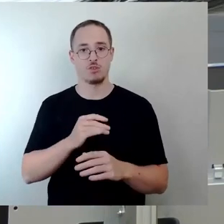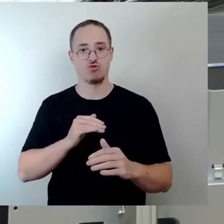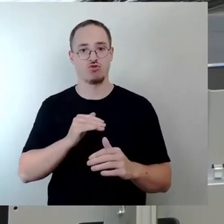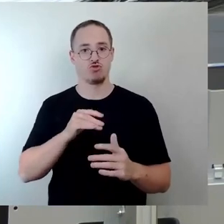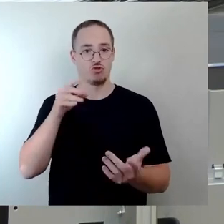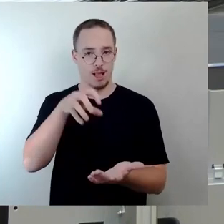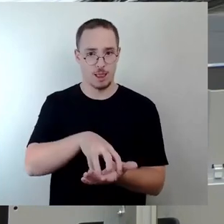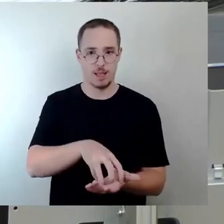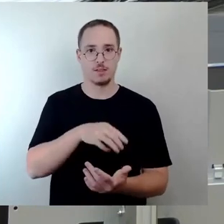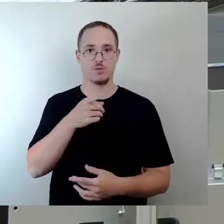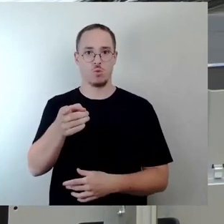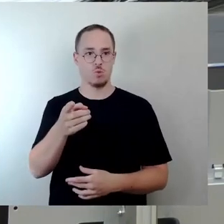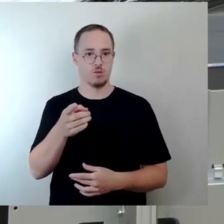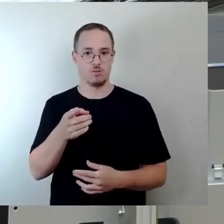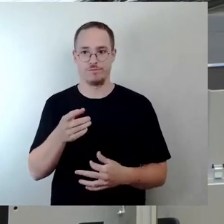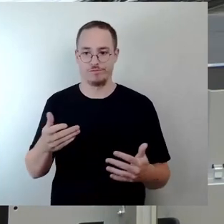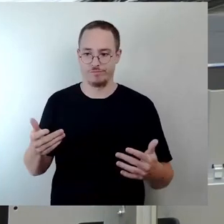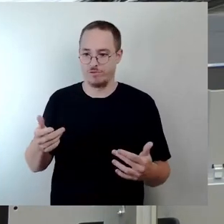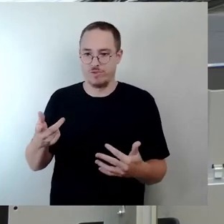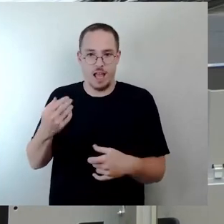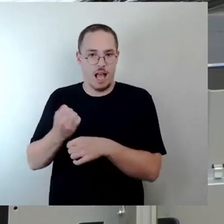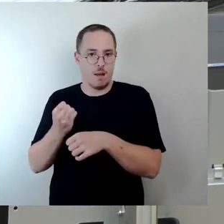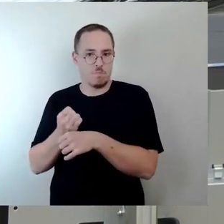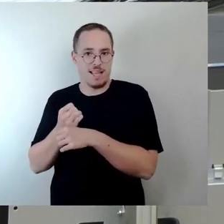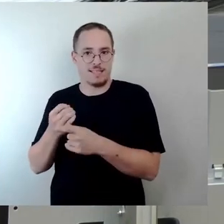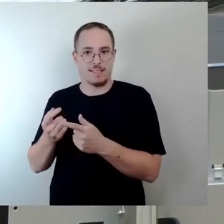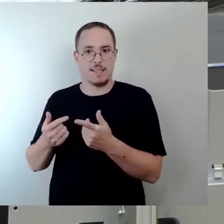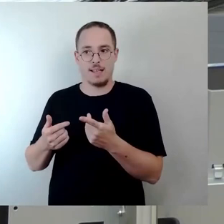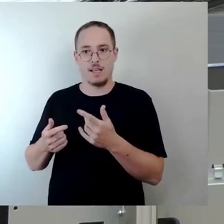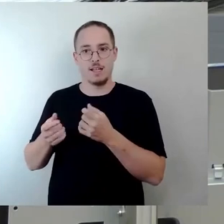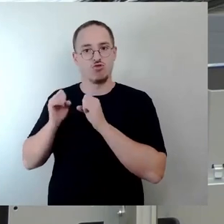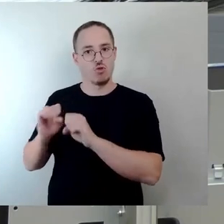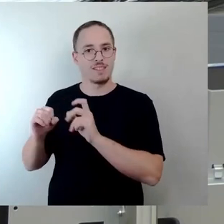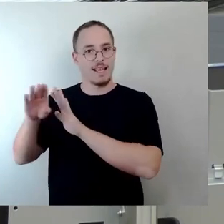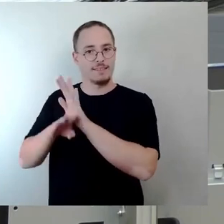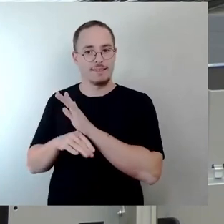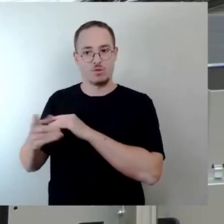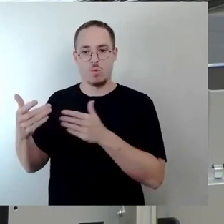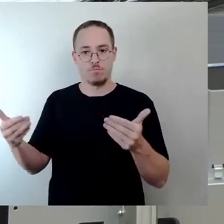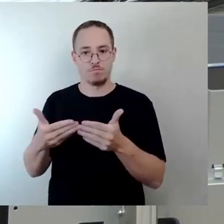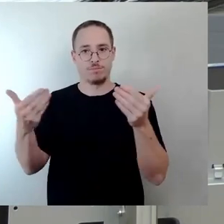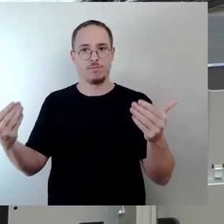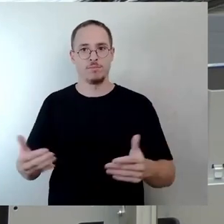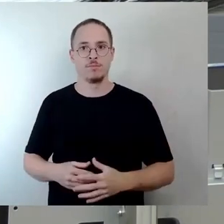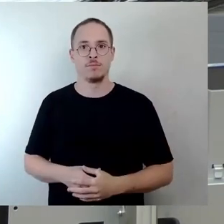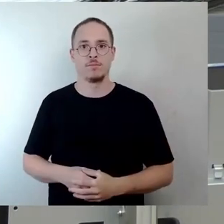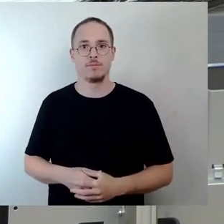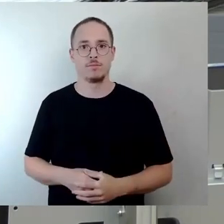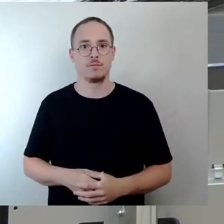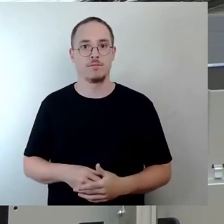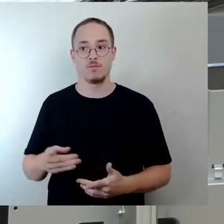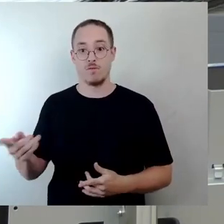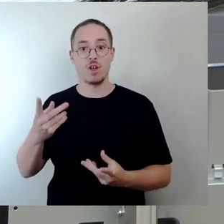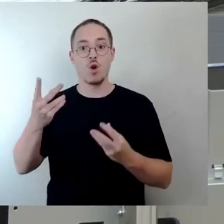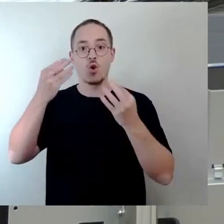werden, die widersprechenden Arbeitsstättenrichtlinien. Wir haben Räume für Kostümschneiderei, die haben keine Fenster nach außen, die haben keinen